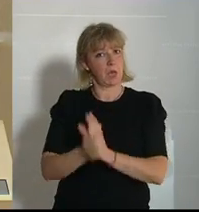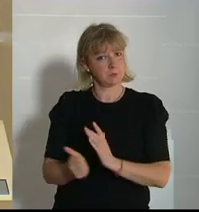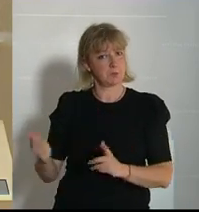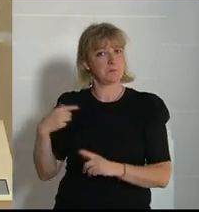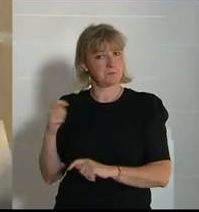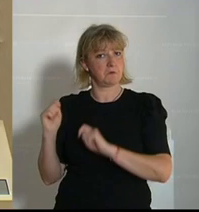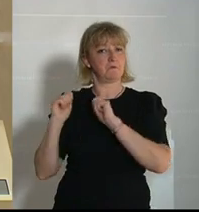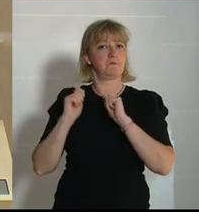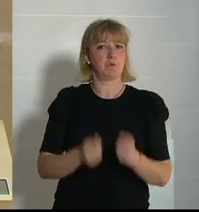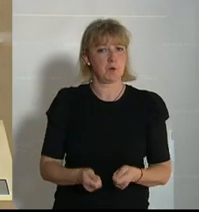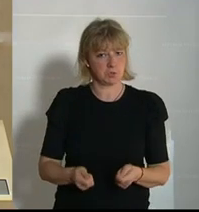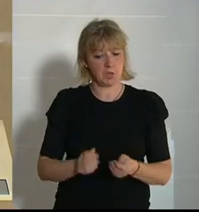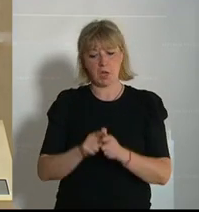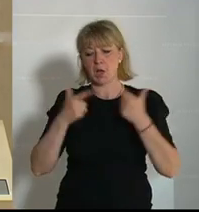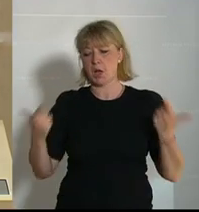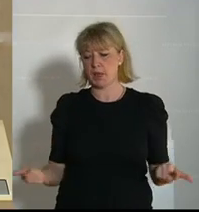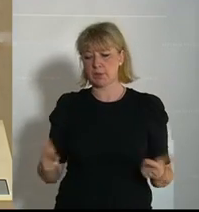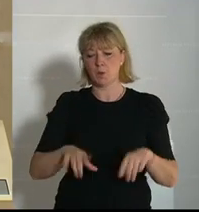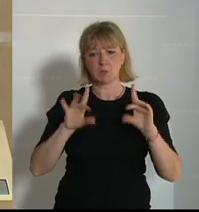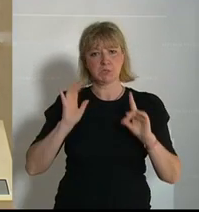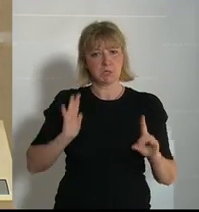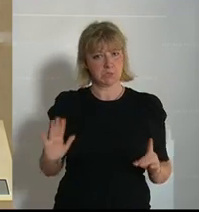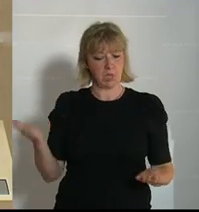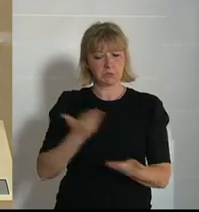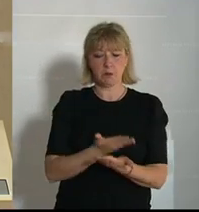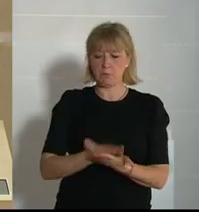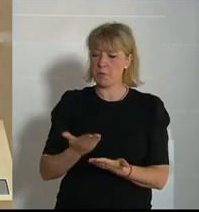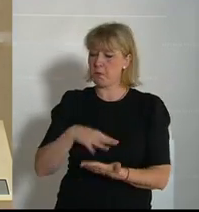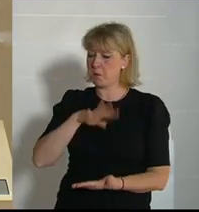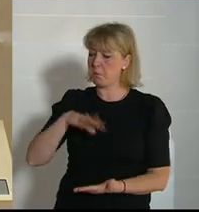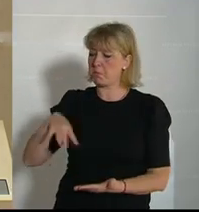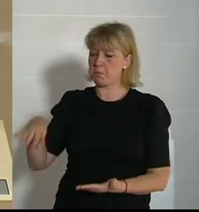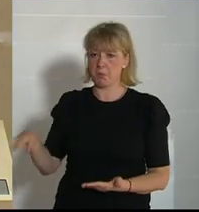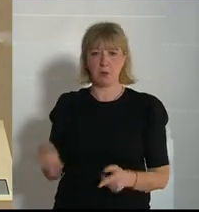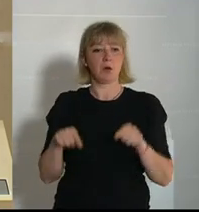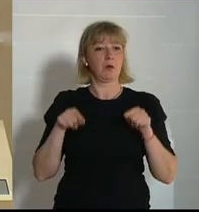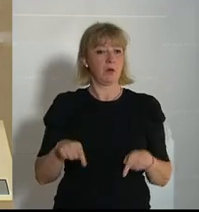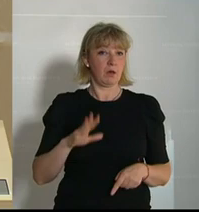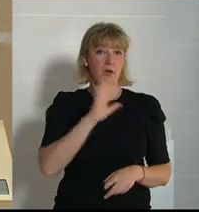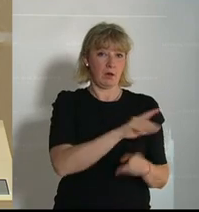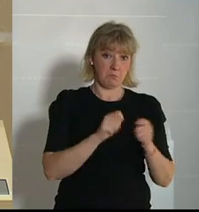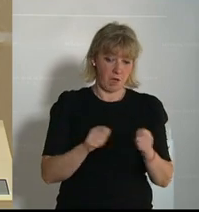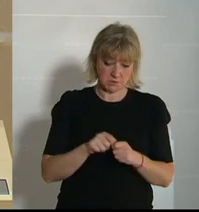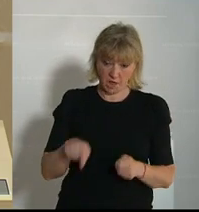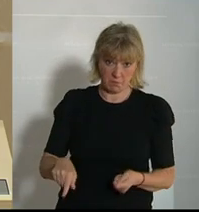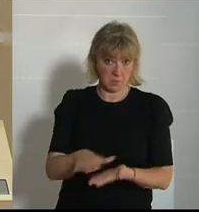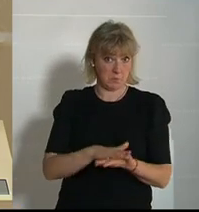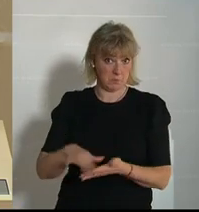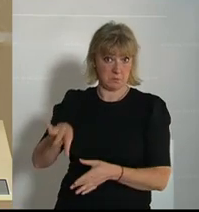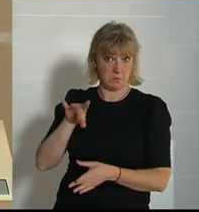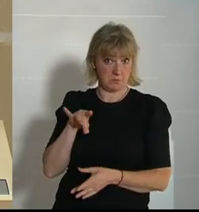Vorschlagkatalog mit zehn Seiten eingebracht. Und es findet sich in Ihren Maßnahmen nichts davon.